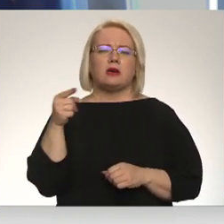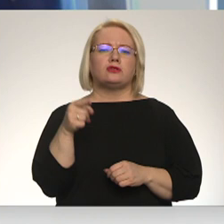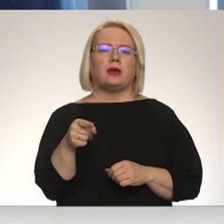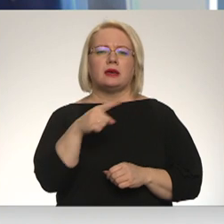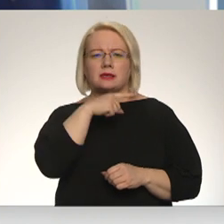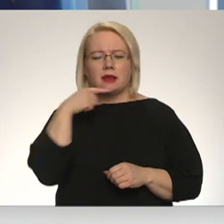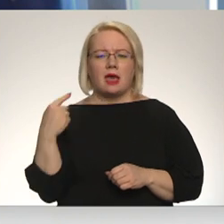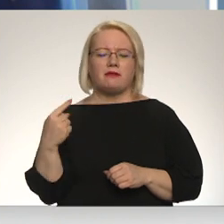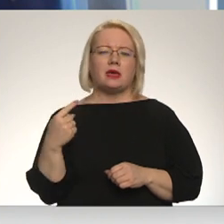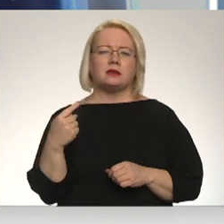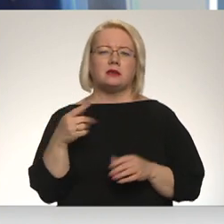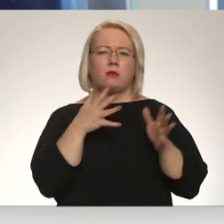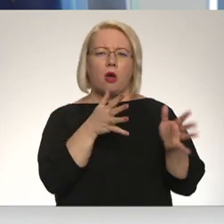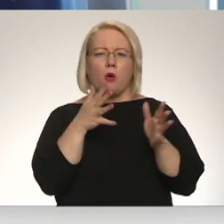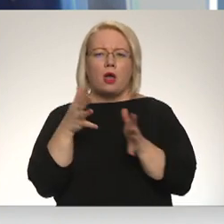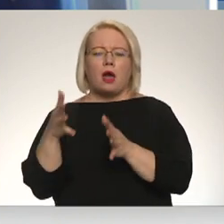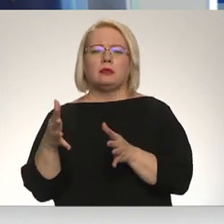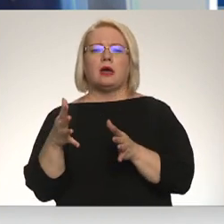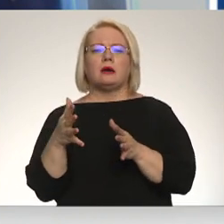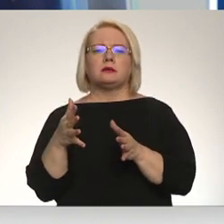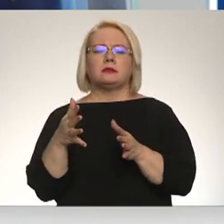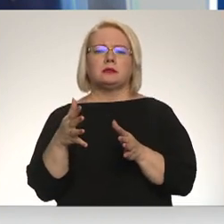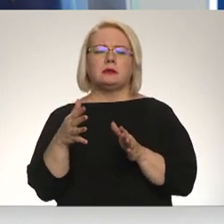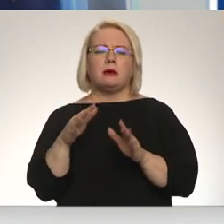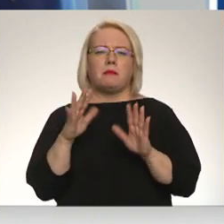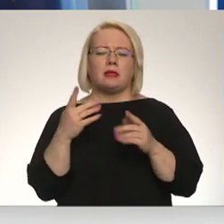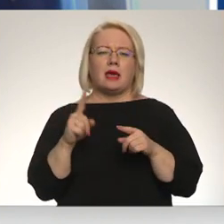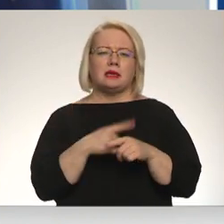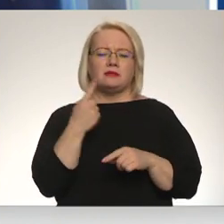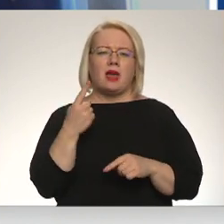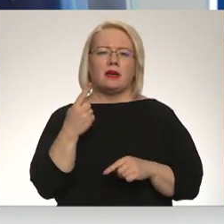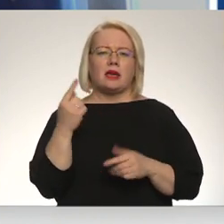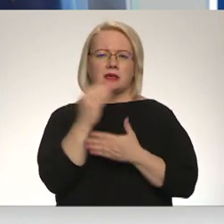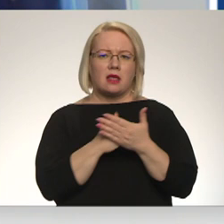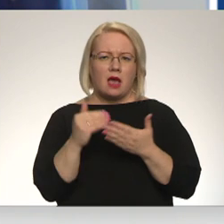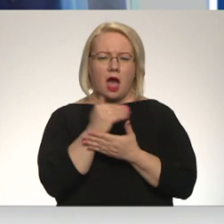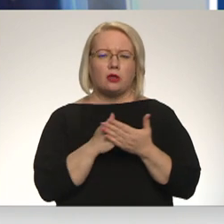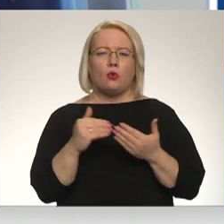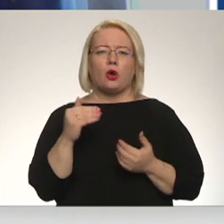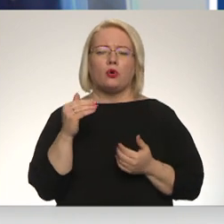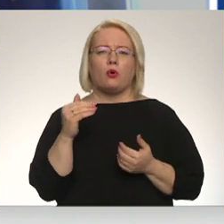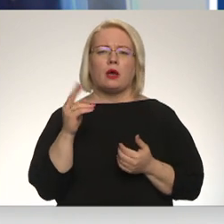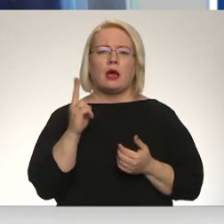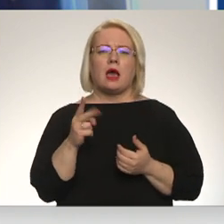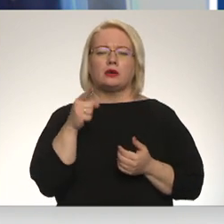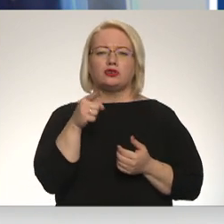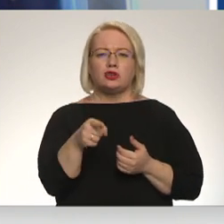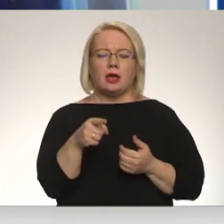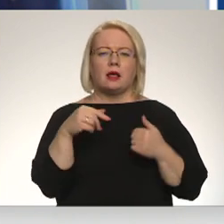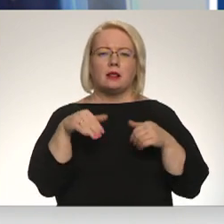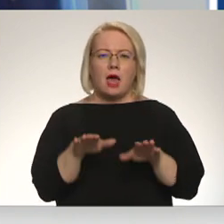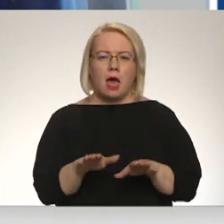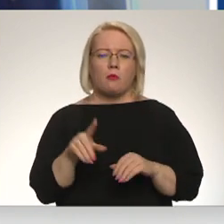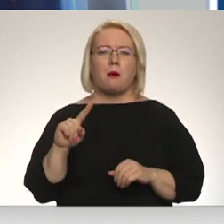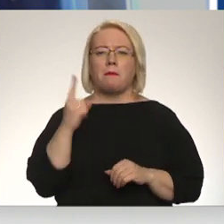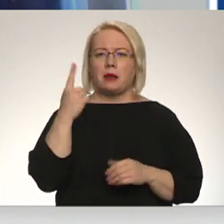Krievijas propagandas narratīvā. Bet es vēlreiz atkārtoju, ka šobrīd šī lēmumā ir